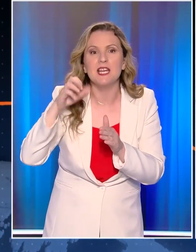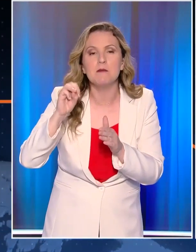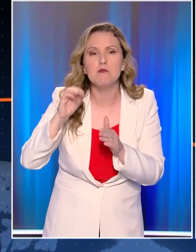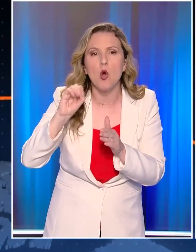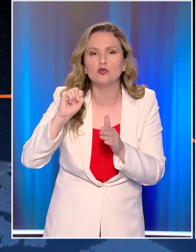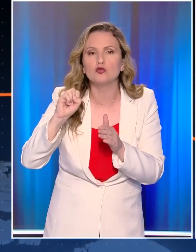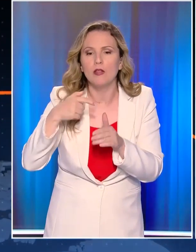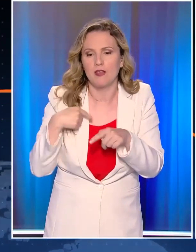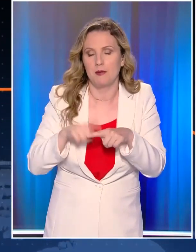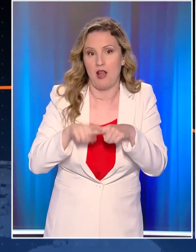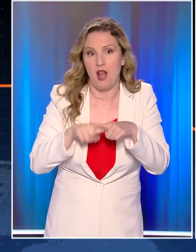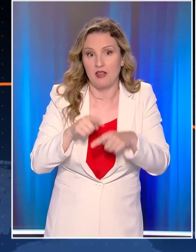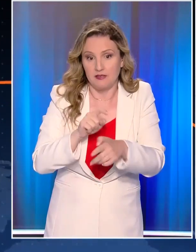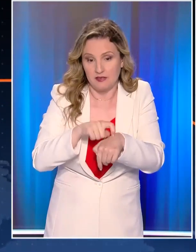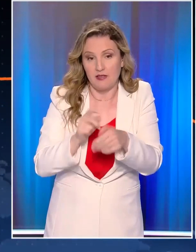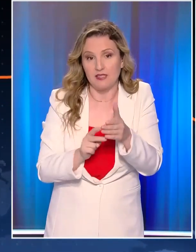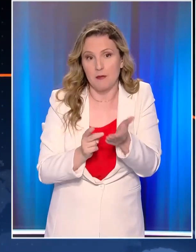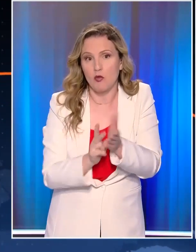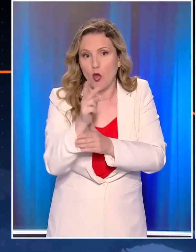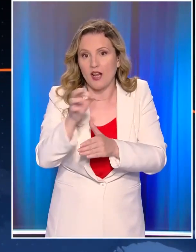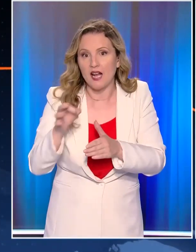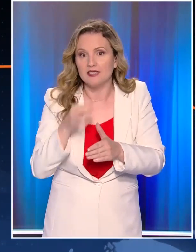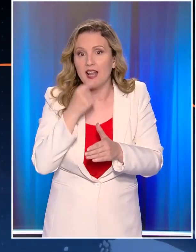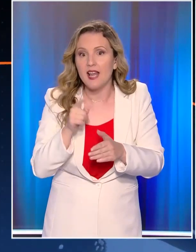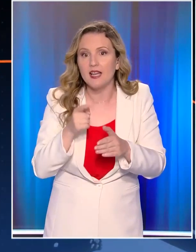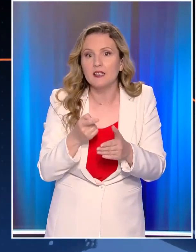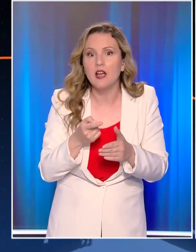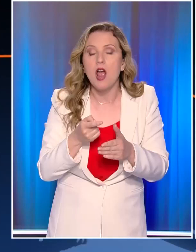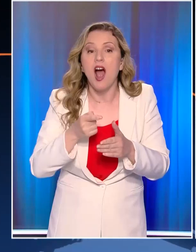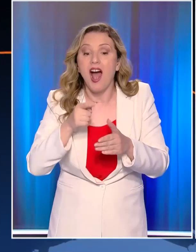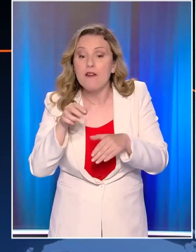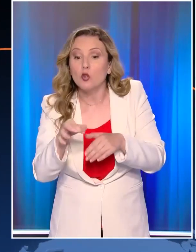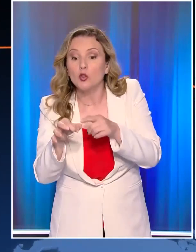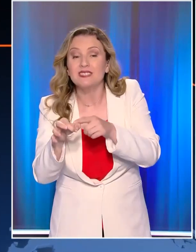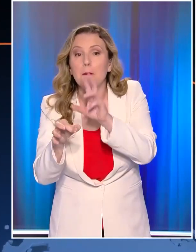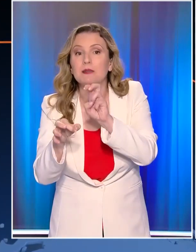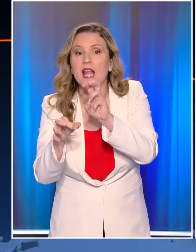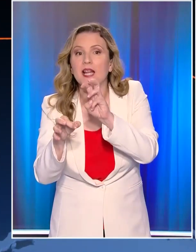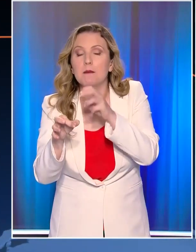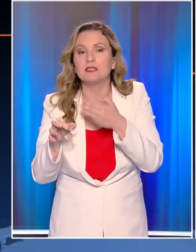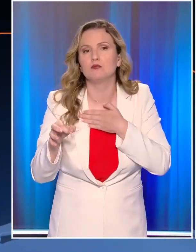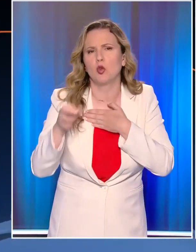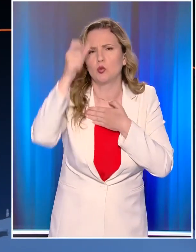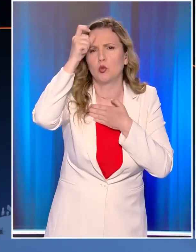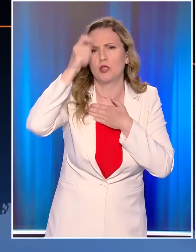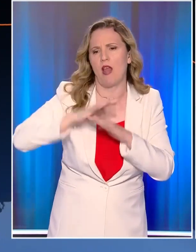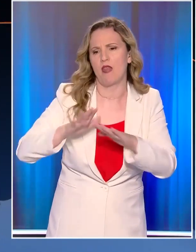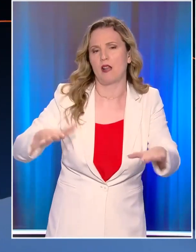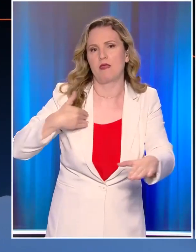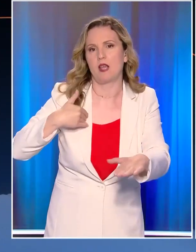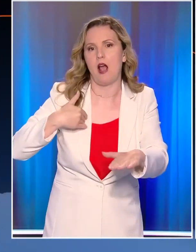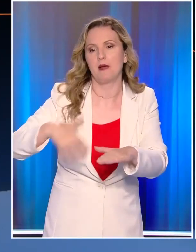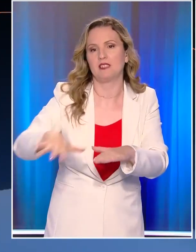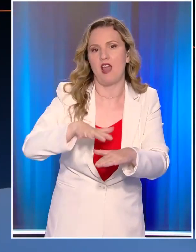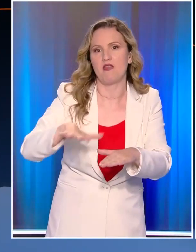δικτύουμε δηλαδή κύκις αδας μία άλλης. δηλαδή υπάρχει υποστήριξη δηλαδή